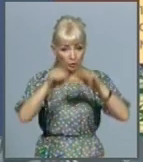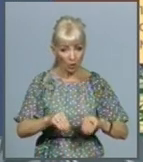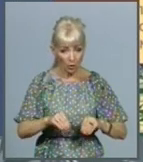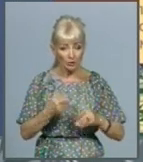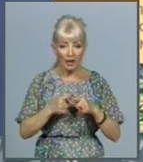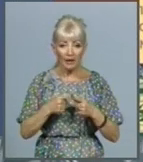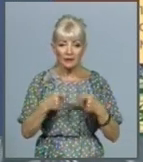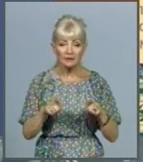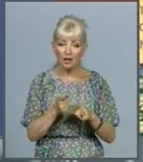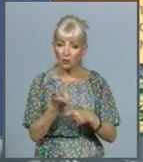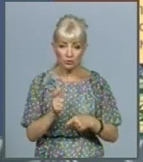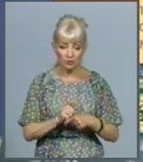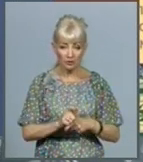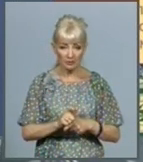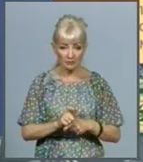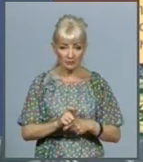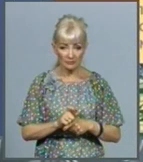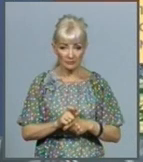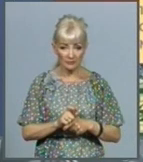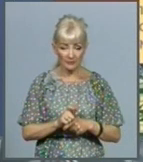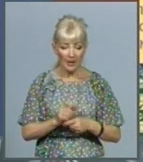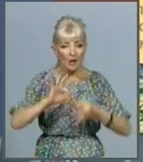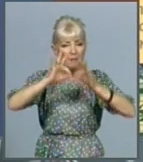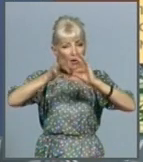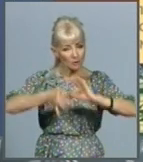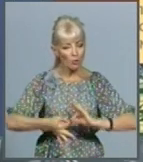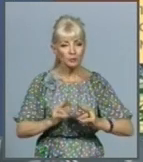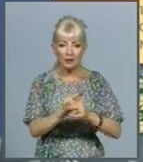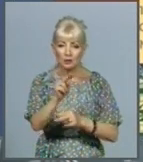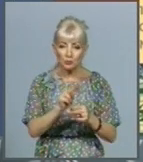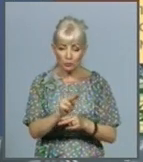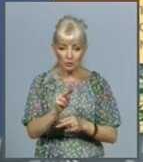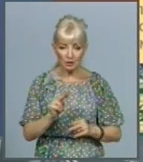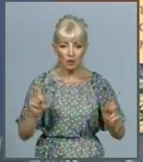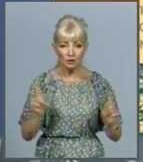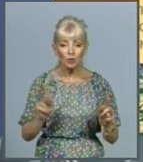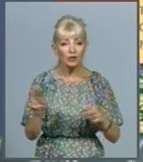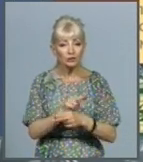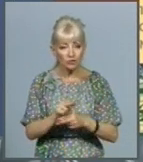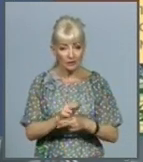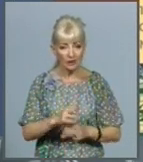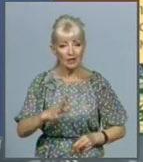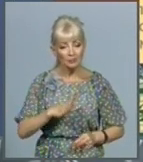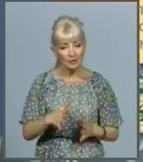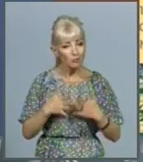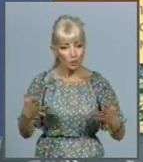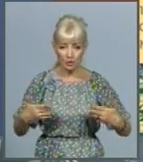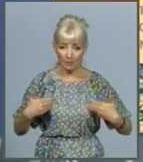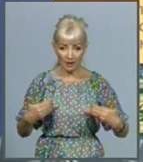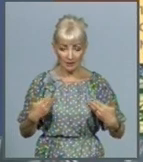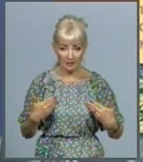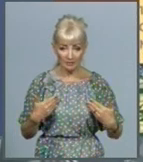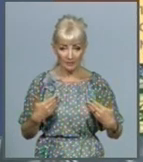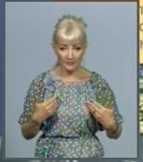така подробна інструкція, щоб лікування було більш ефективним. Ефективне